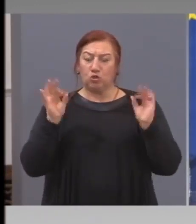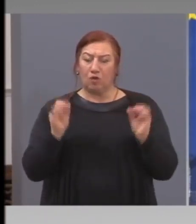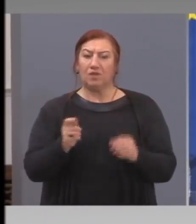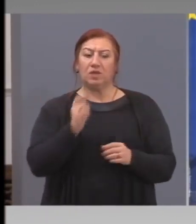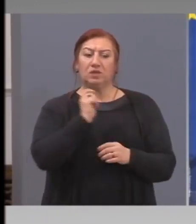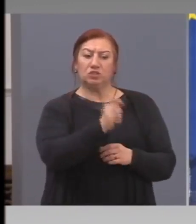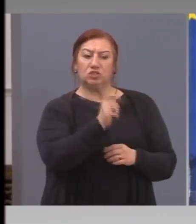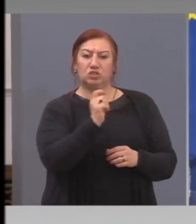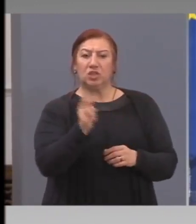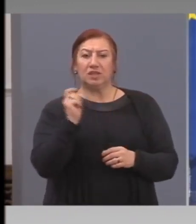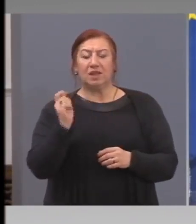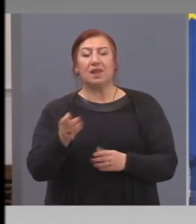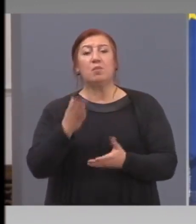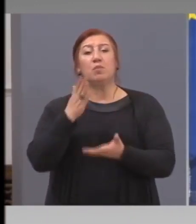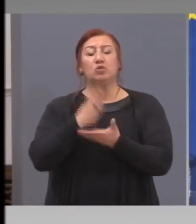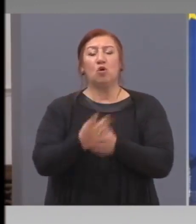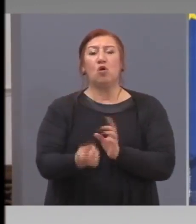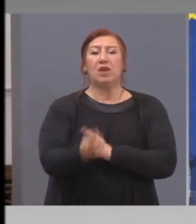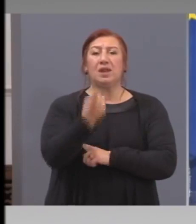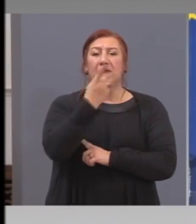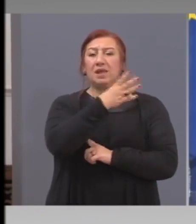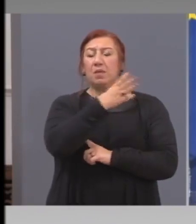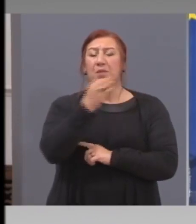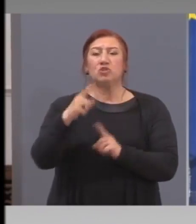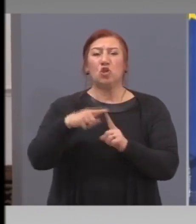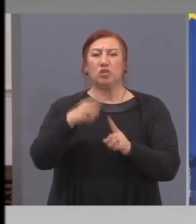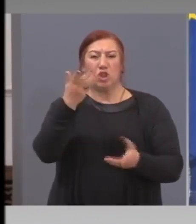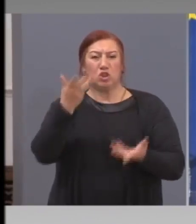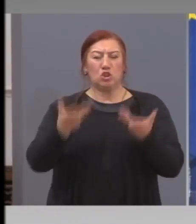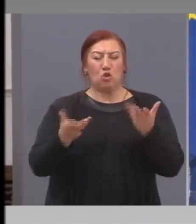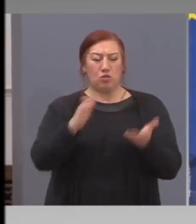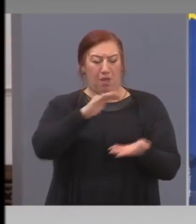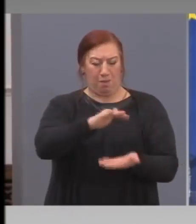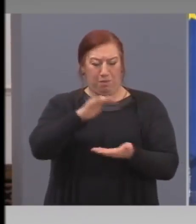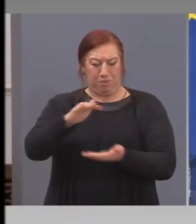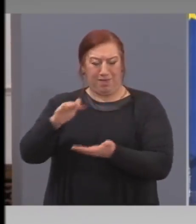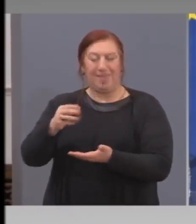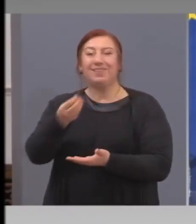1500 тонна пакети хранителни продукти за всички нуждаещи се.